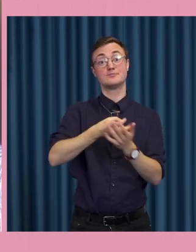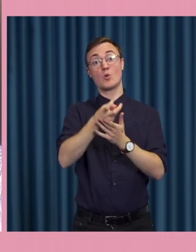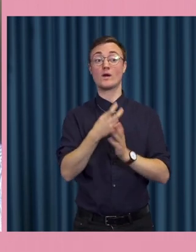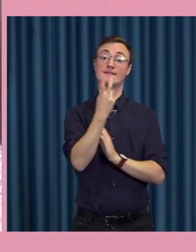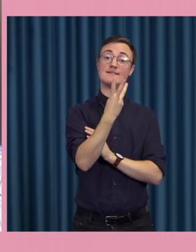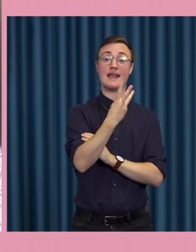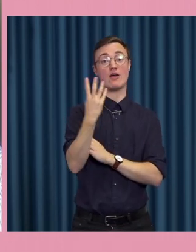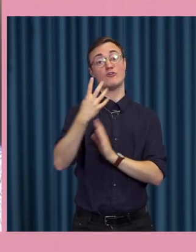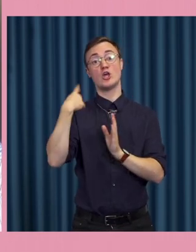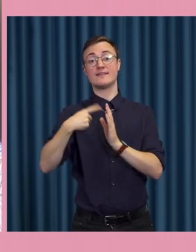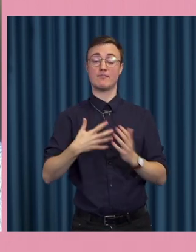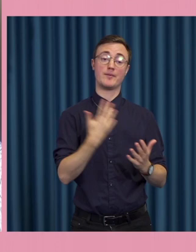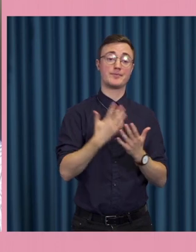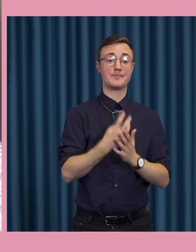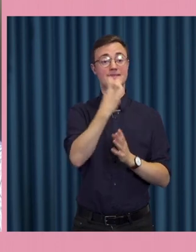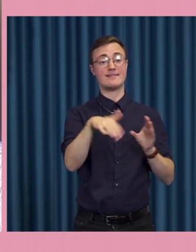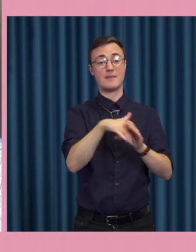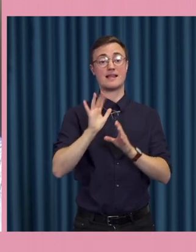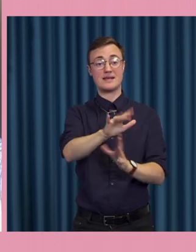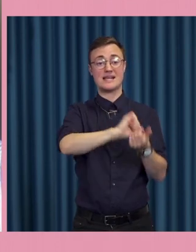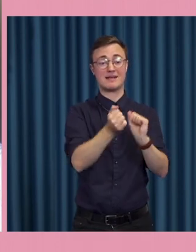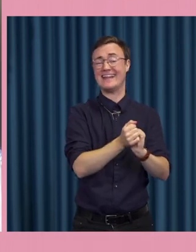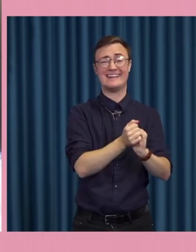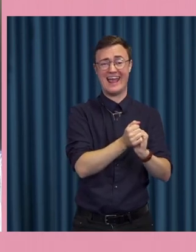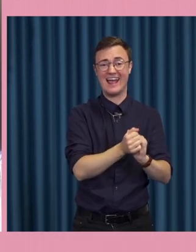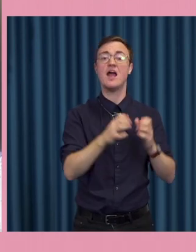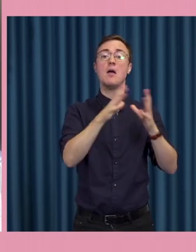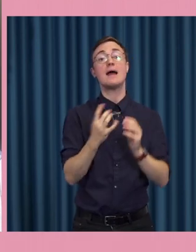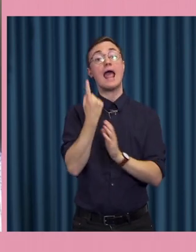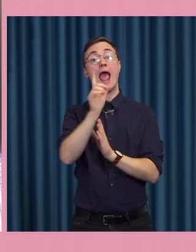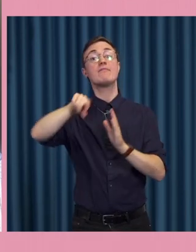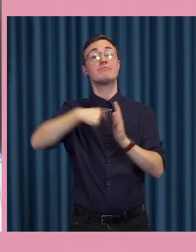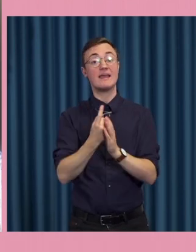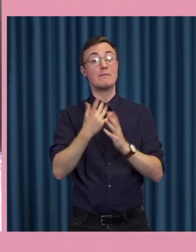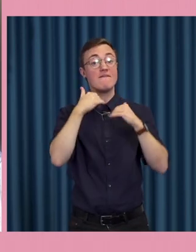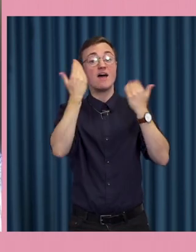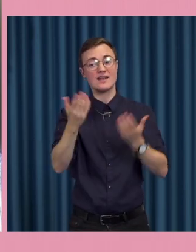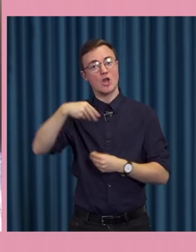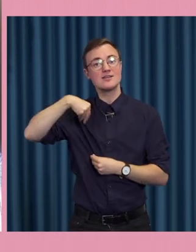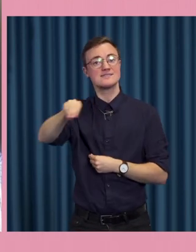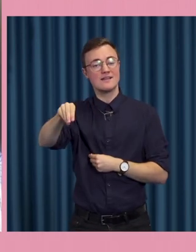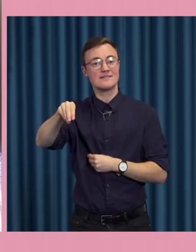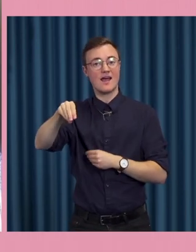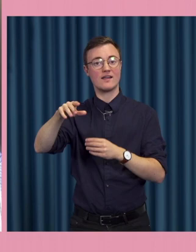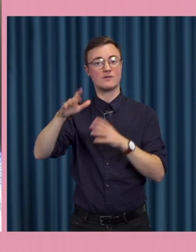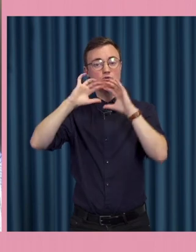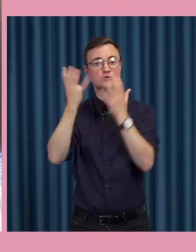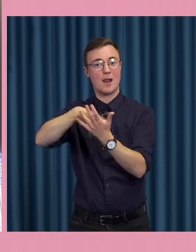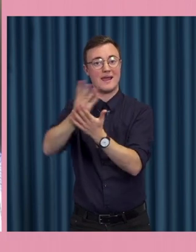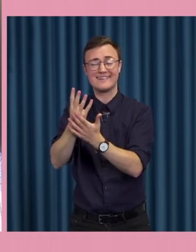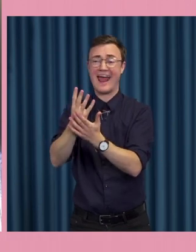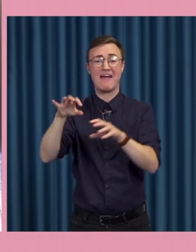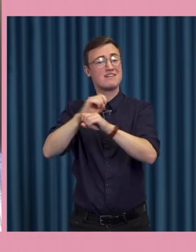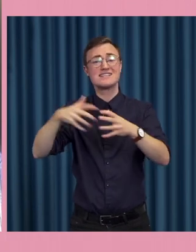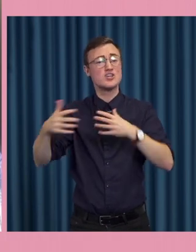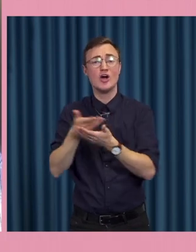tala för trettio medlemmar i sitt parti men att man skulle ägna sig någon timme om dagen åt sociala medier och gå in det är väldigt ovanligt det är egentligen bara